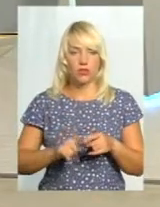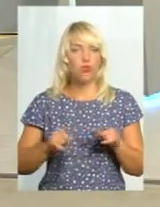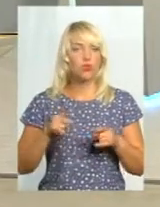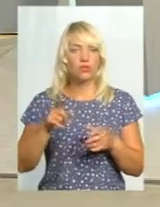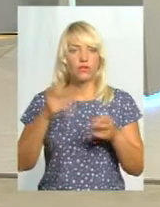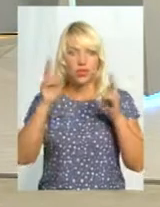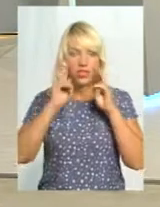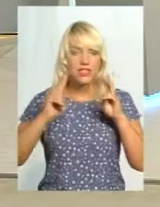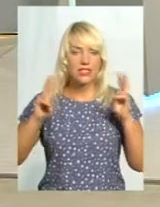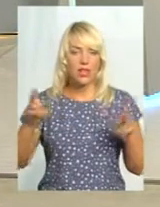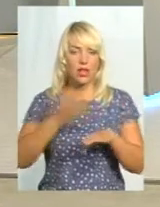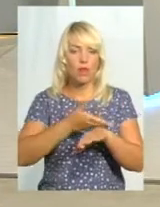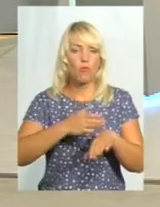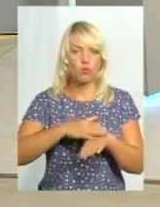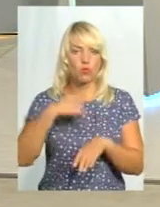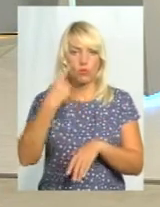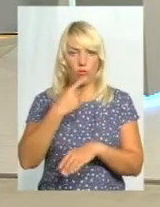володіли польською мовою повністю.